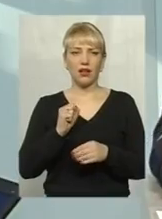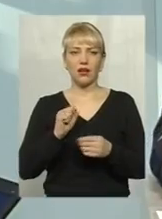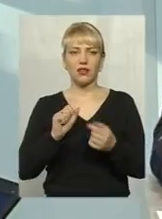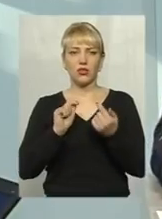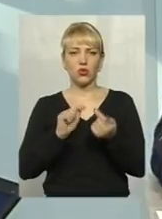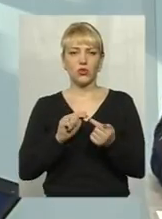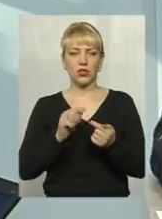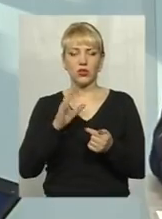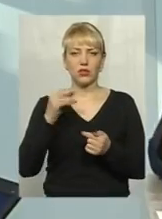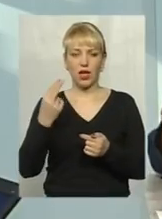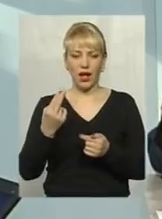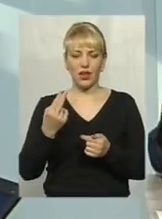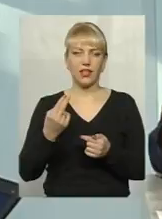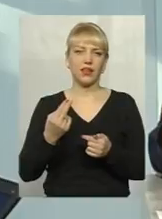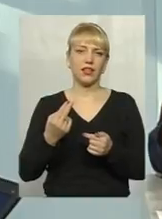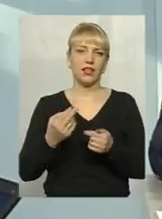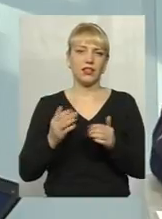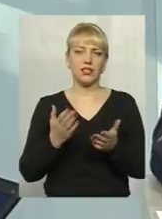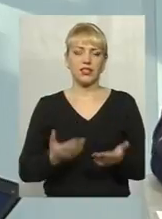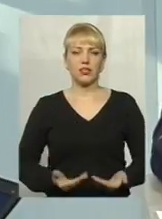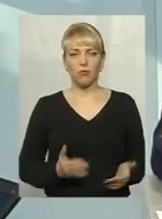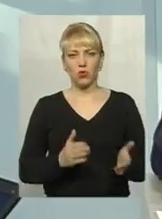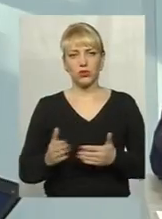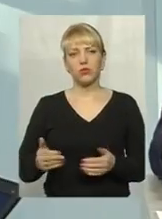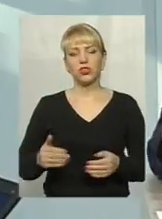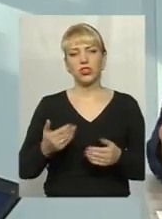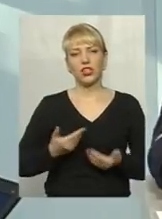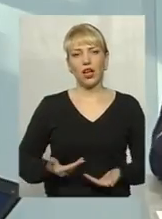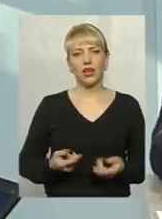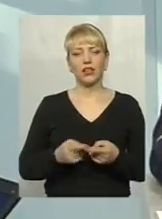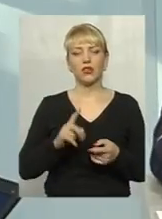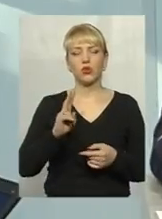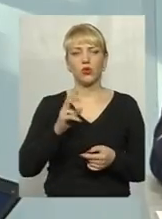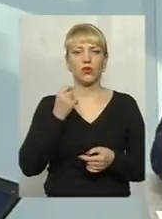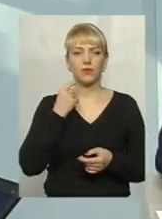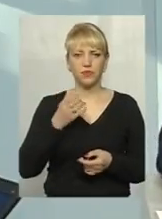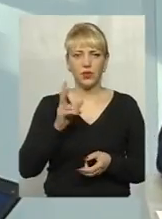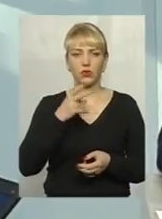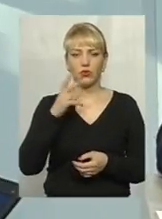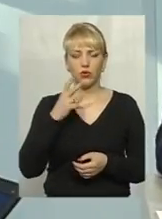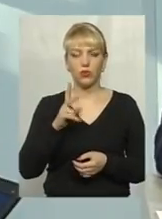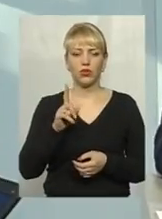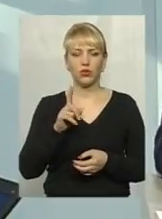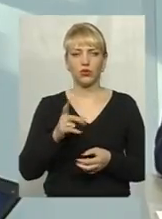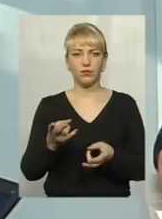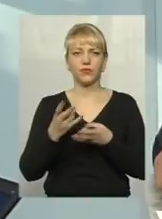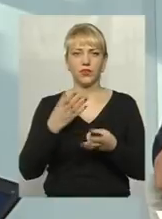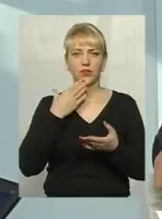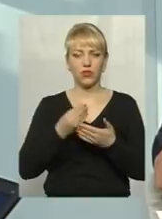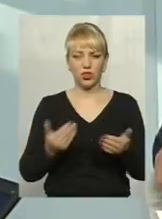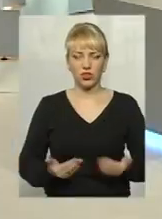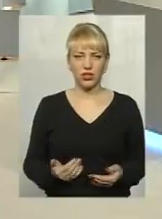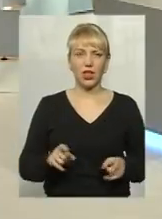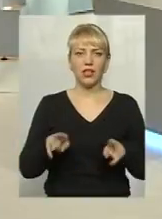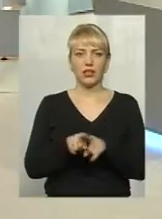надмірно вживають алкоголь, тим самим курять і наражають своє життя, більше того, життя сусідів